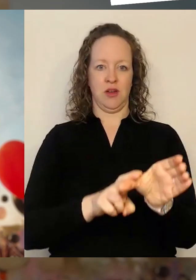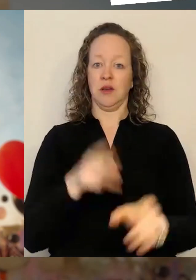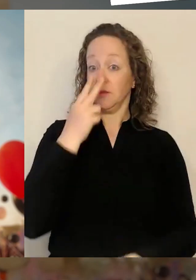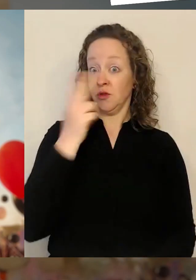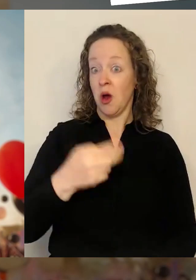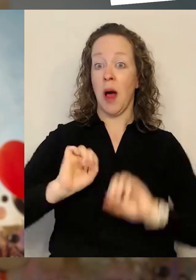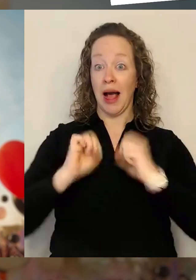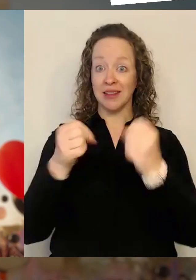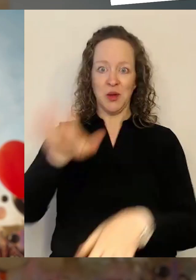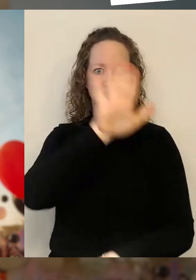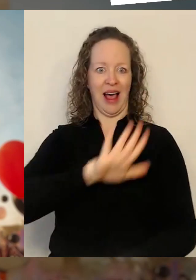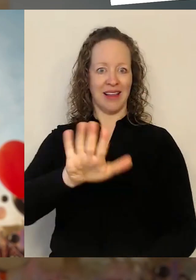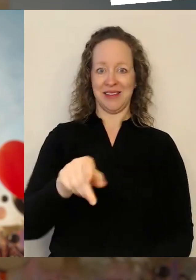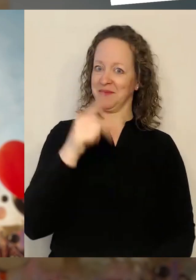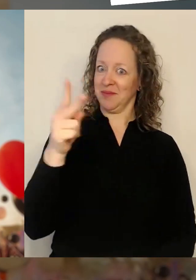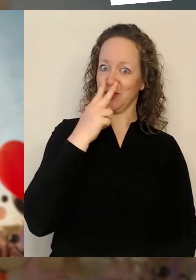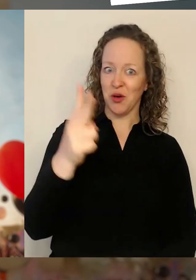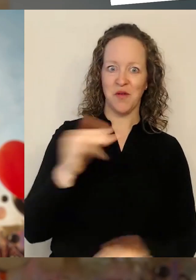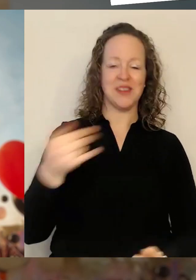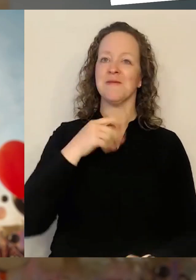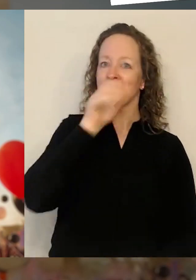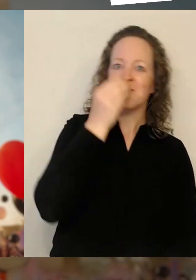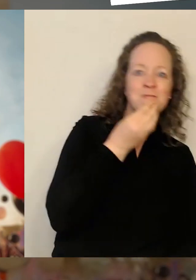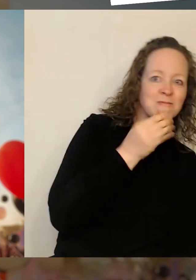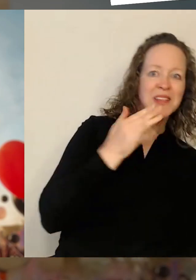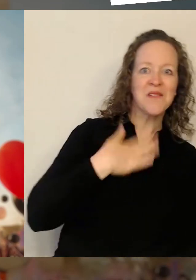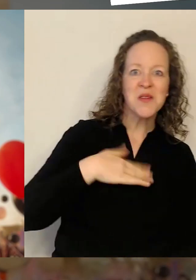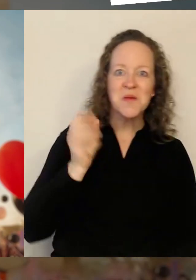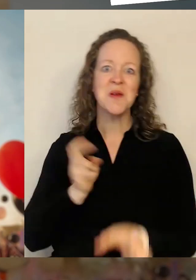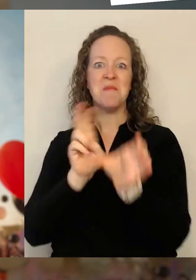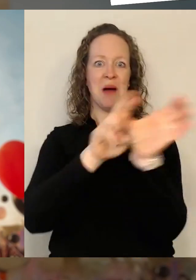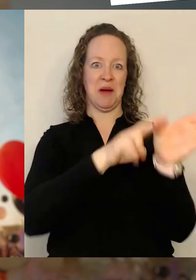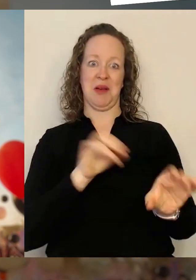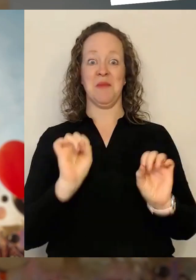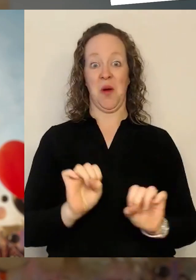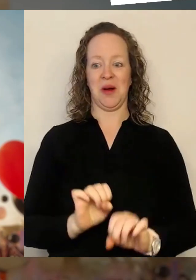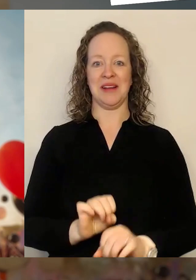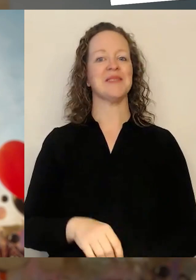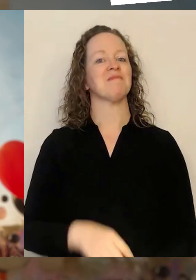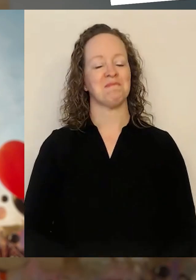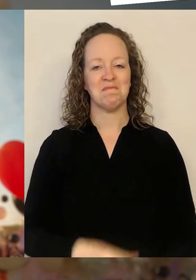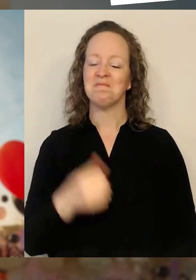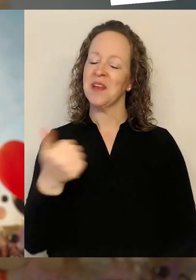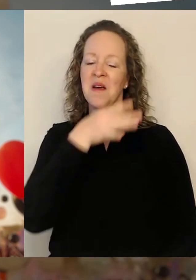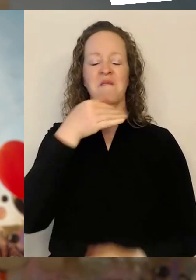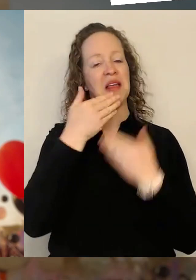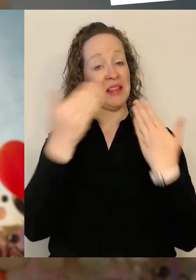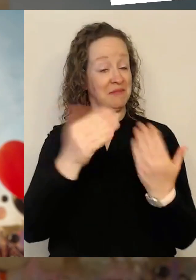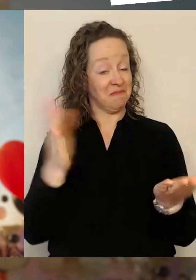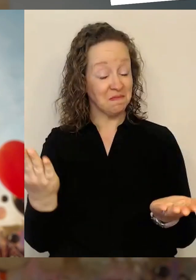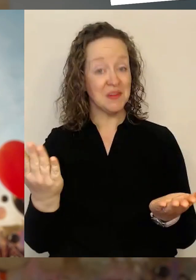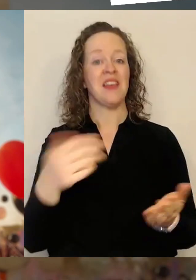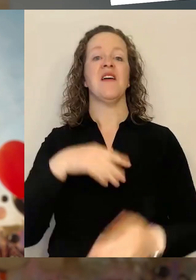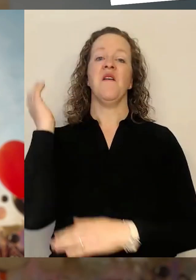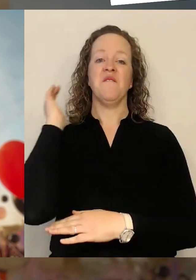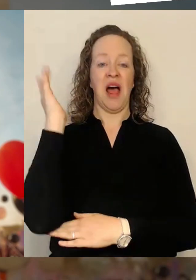euch gefallen. Und an der Stelle schon mal ein Riesendankeschön an alle, die diesen Tag überhaupt ermöglichen. Das sind die ganzen Veranstalterinnen und Veranstalter. Vielen Dank,